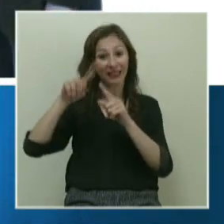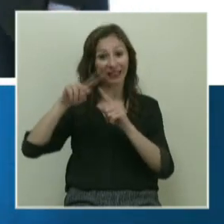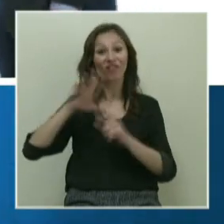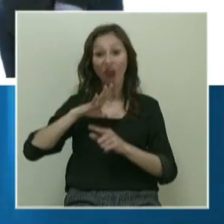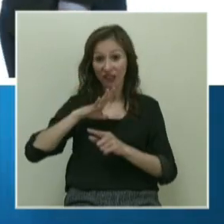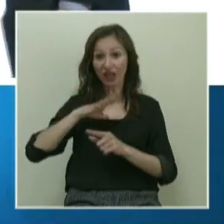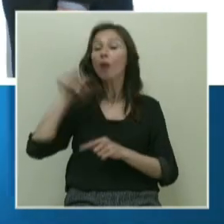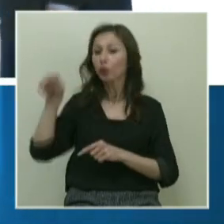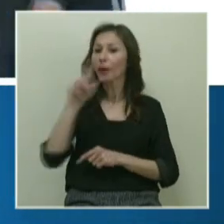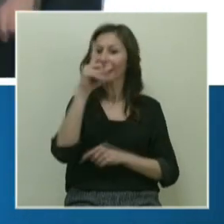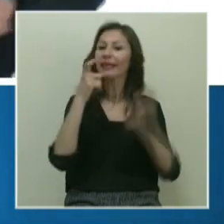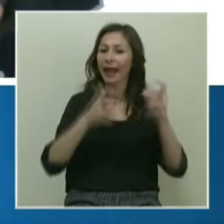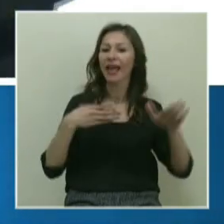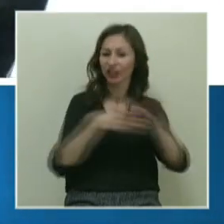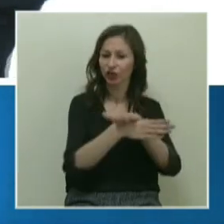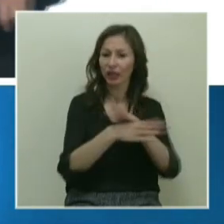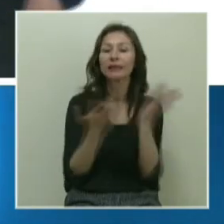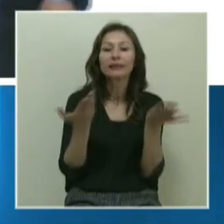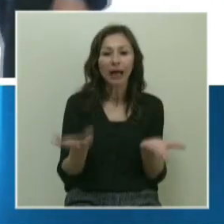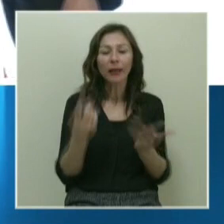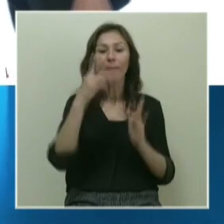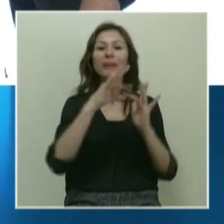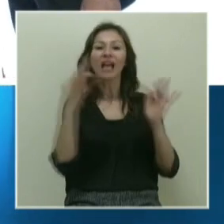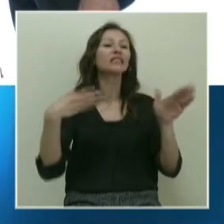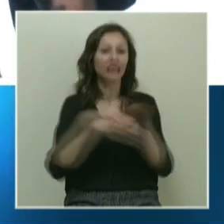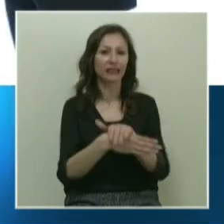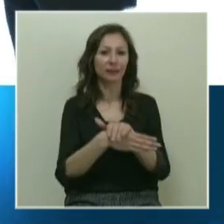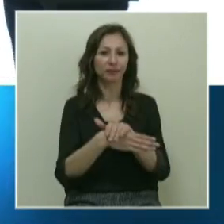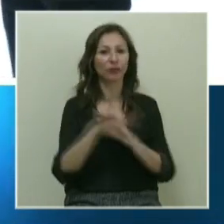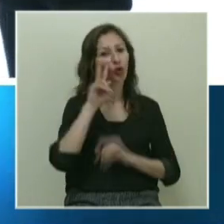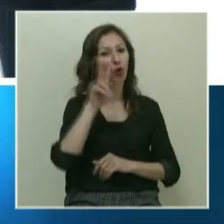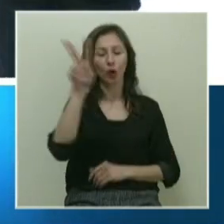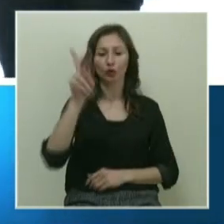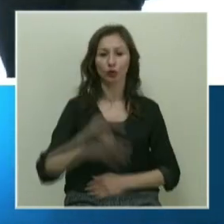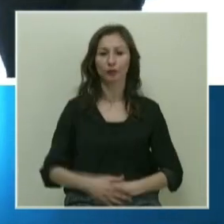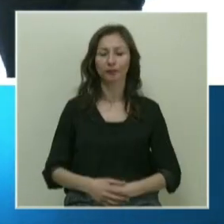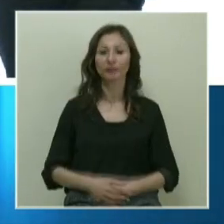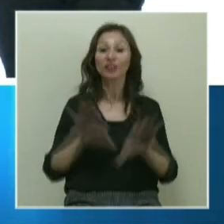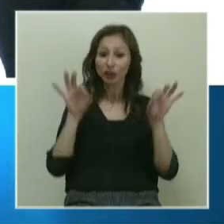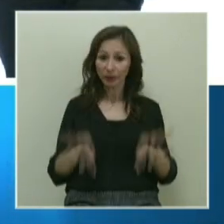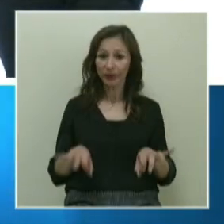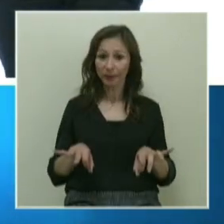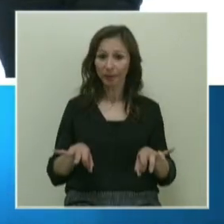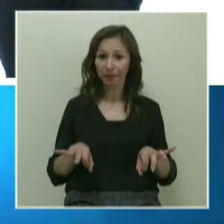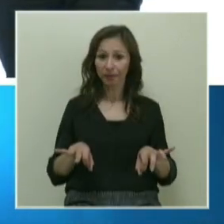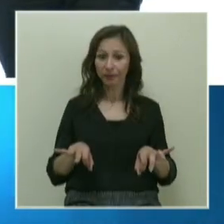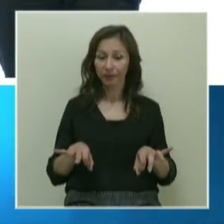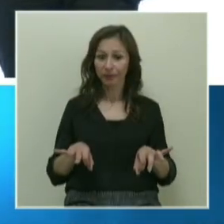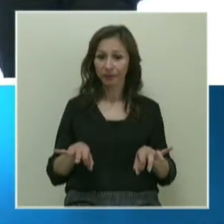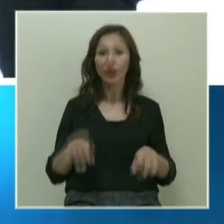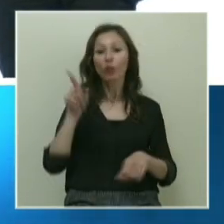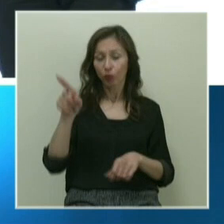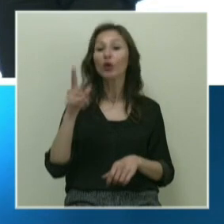yoksa burada bir yere girecek. Zaten bir tanesi girdi, şurada gördüğünüz. Şimdi bunu kim